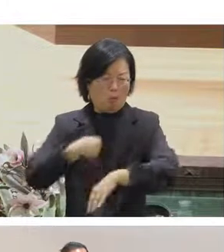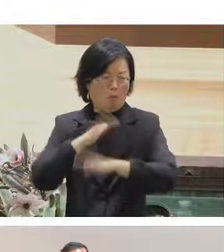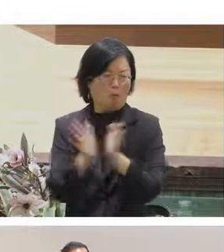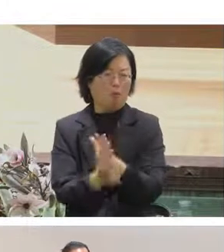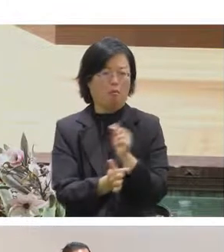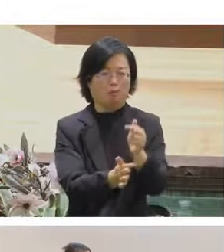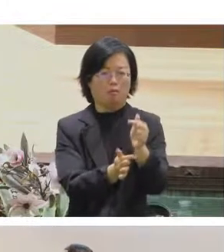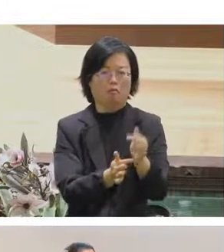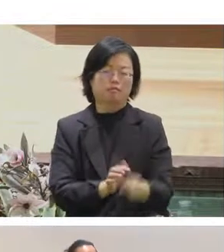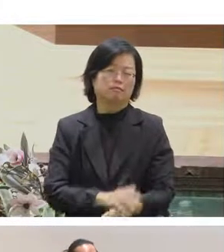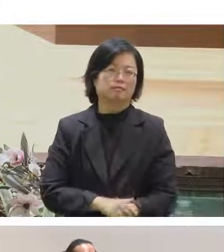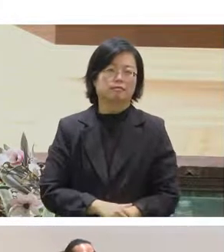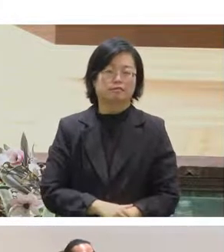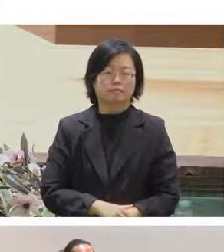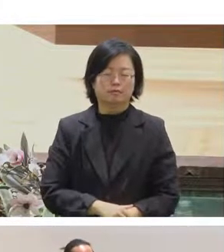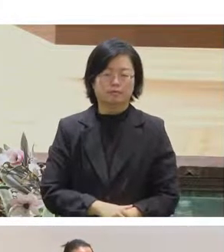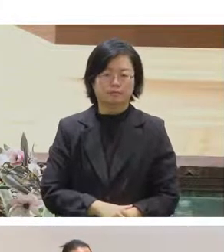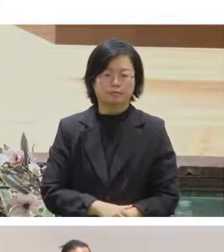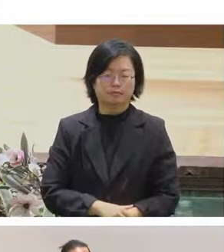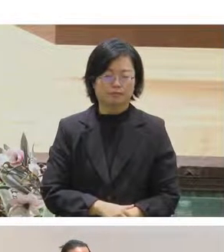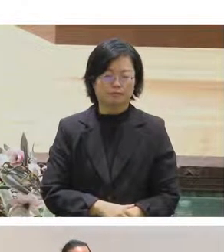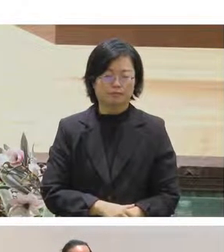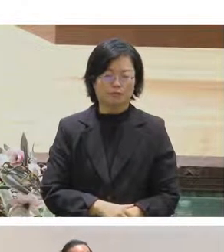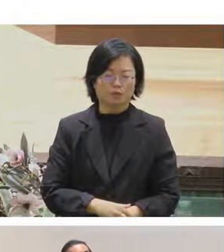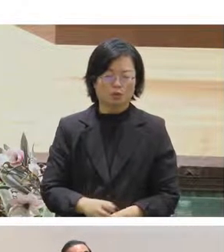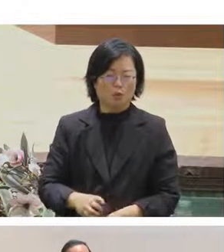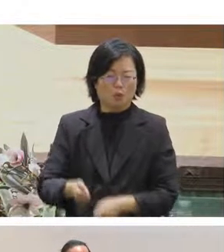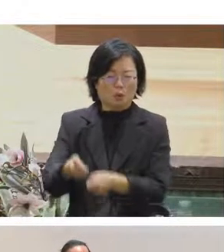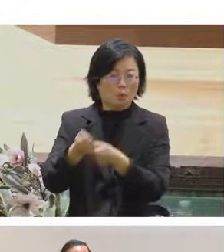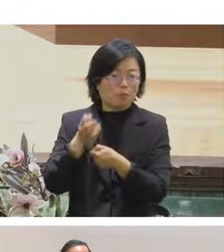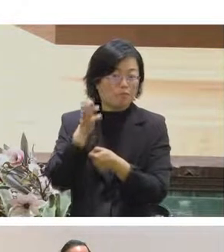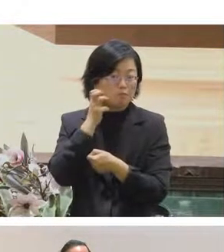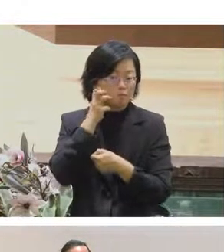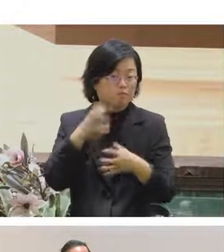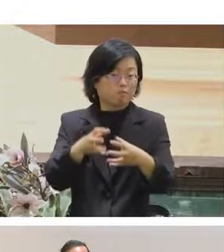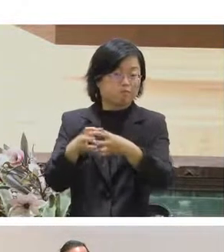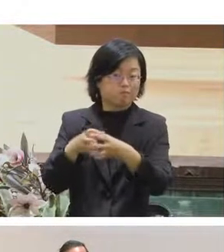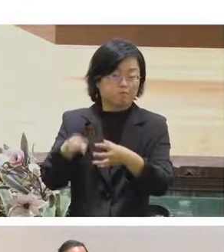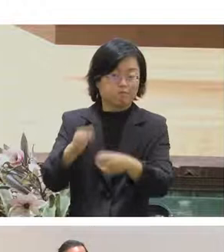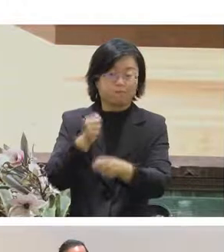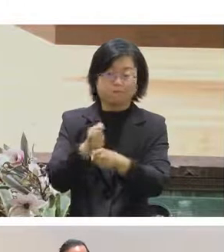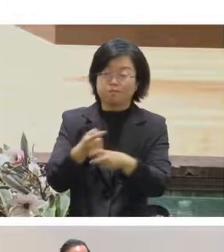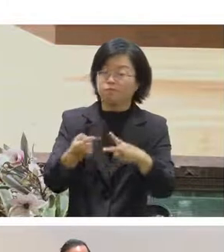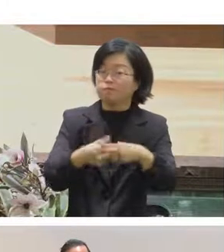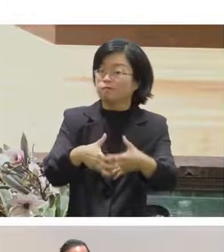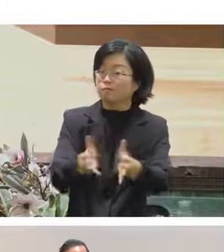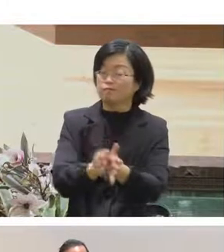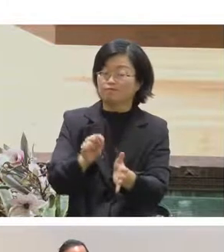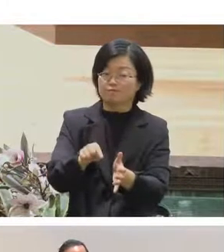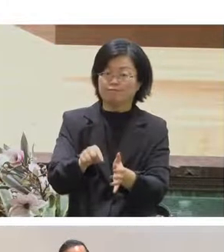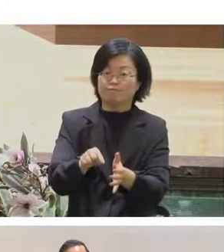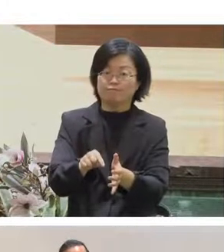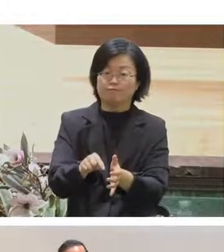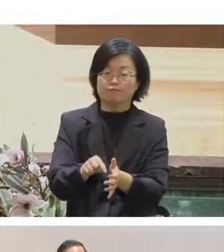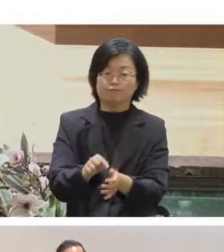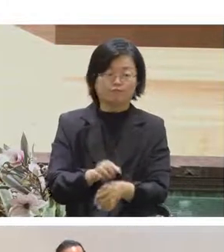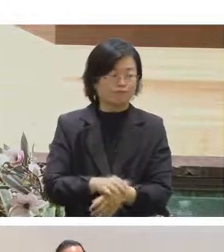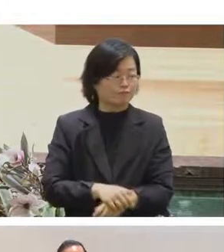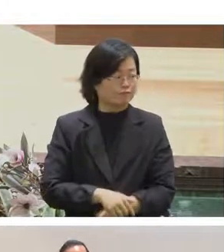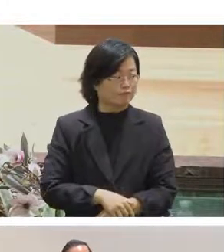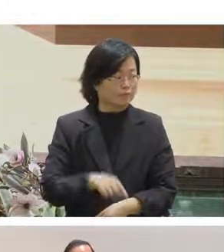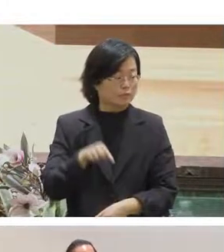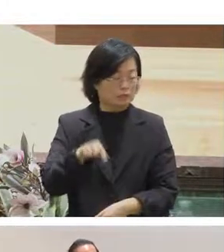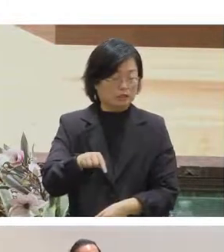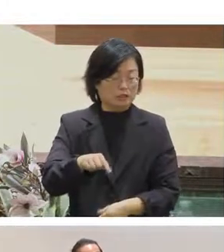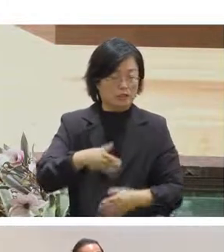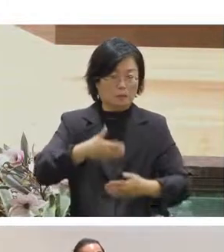那Jowson Online這個grouper這個Text Force就是工作小組他的頭兩次的直播就是